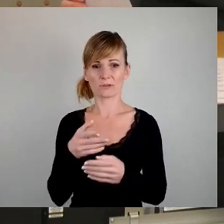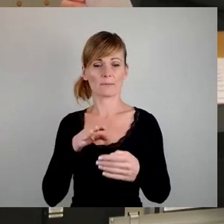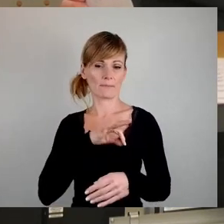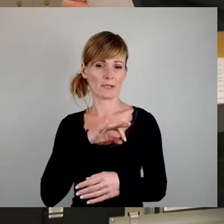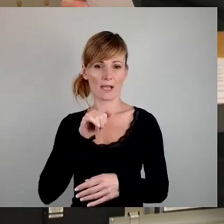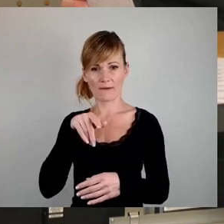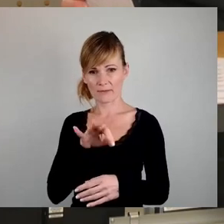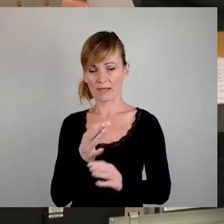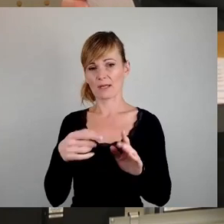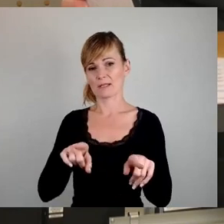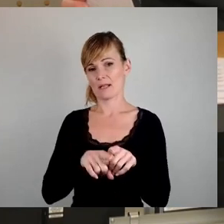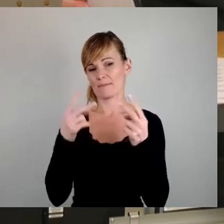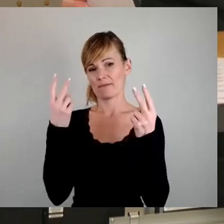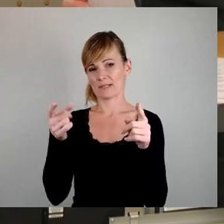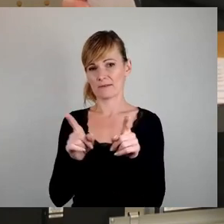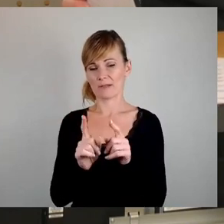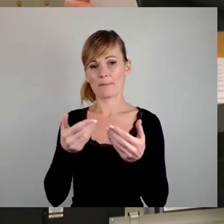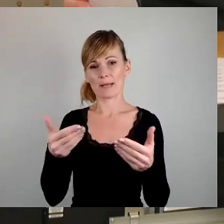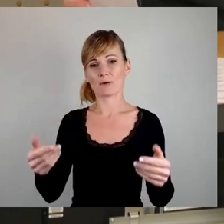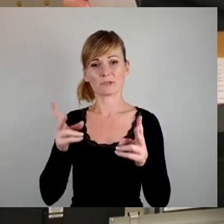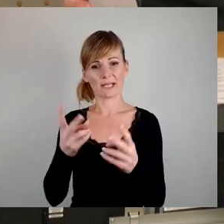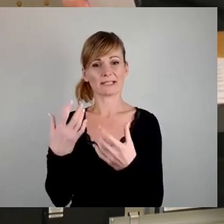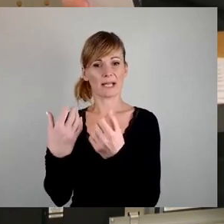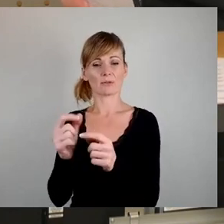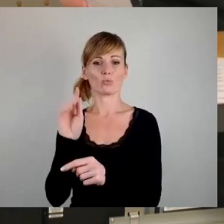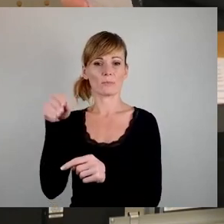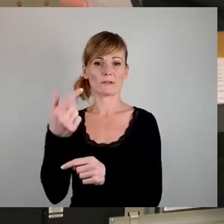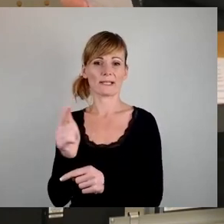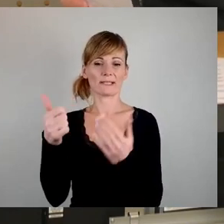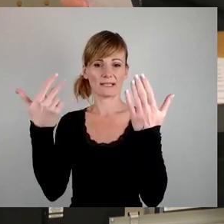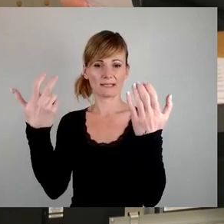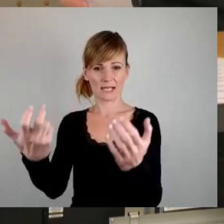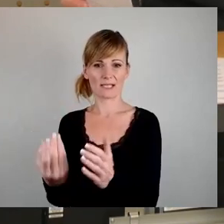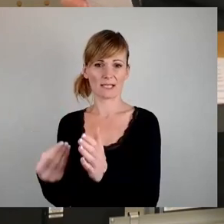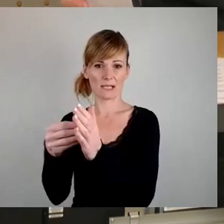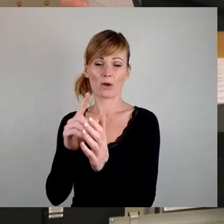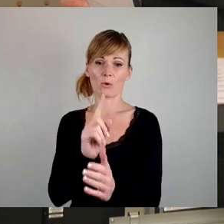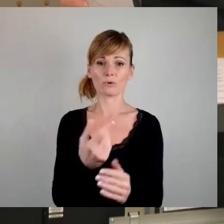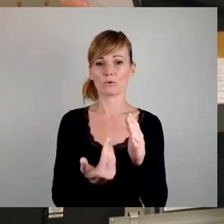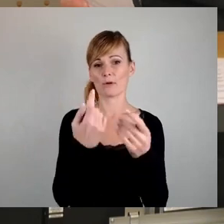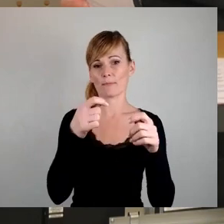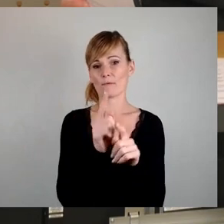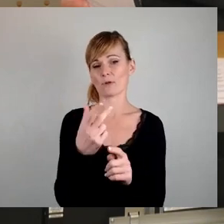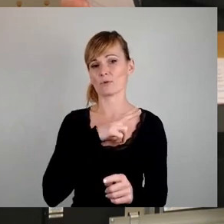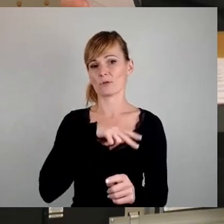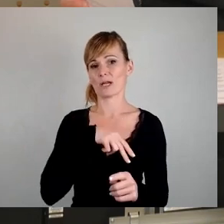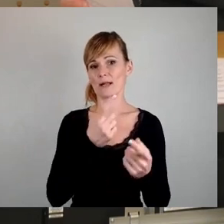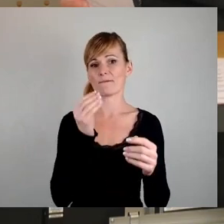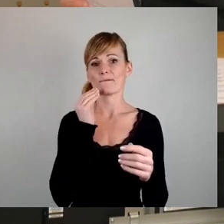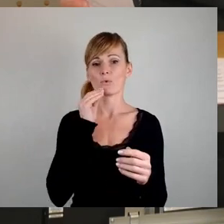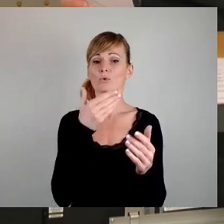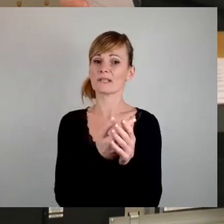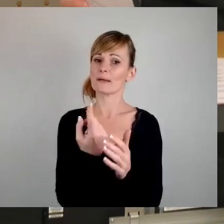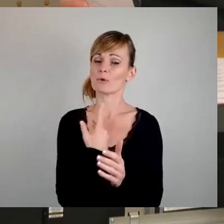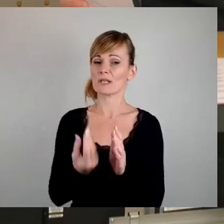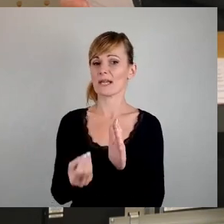Erhalt von Belegungsrechten über 2036 hinaus und erneubar von Sozialwohnungen. Deswegen haben wir diesen Ergänzungsantrag eingebracht, der für uns die